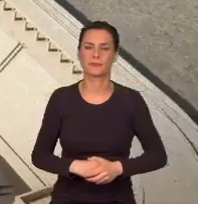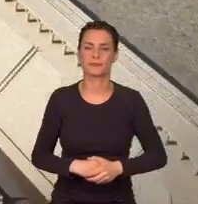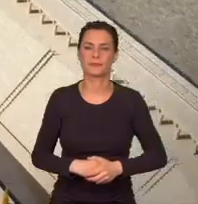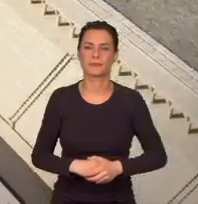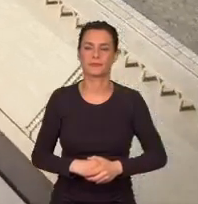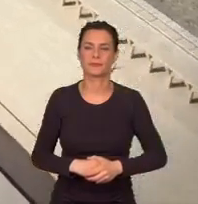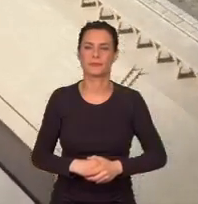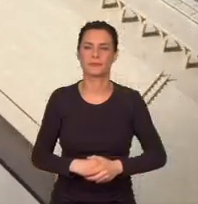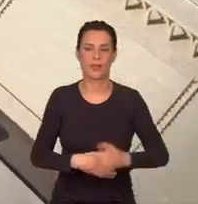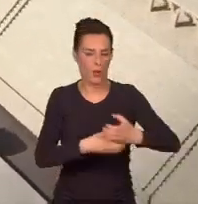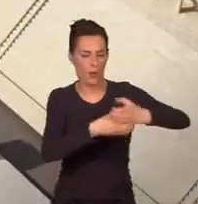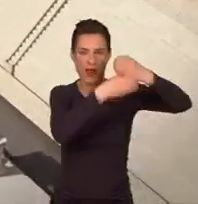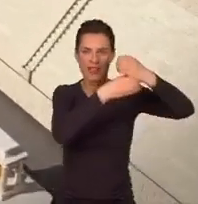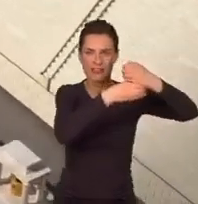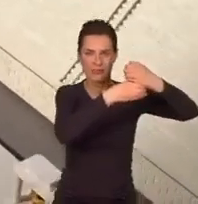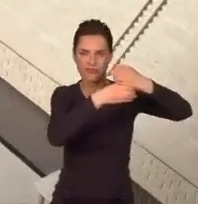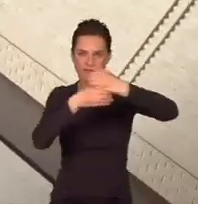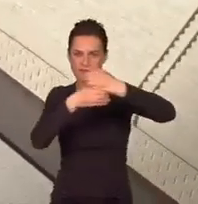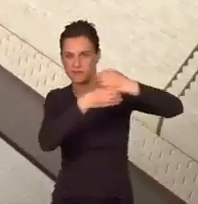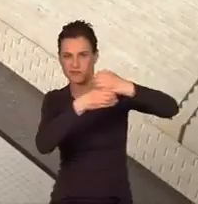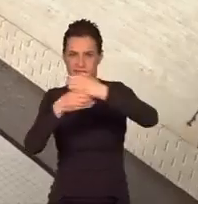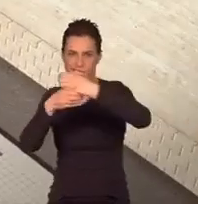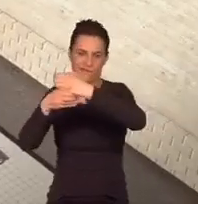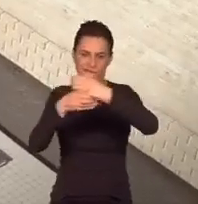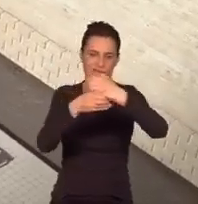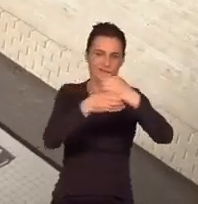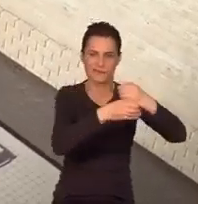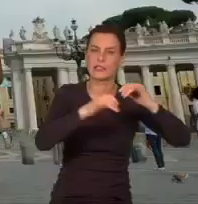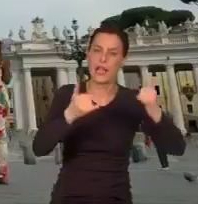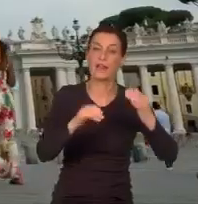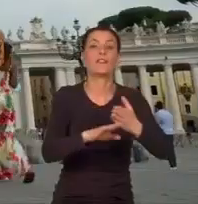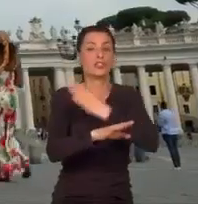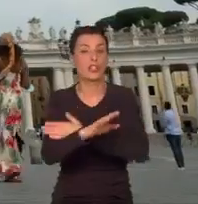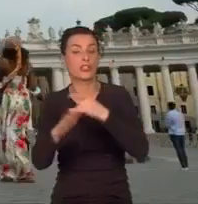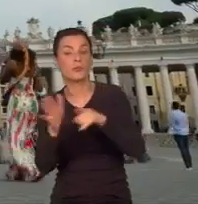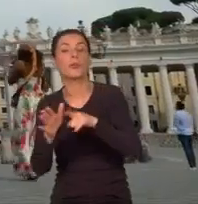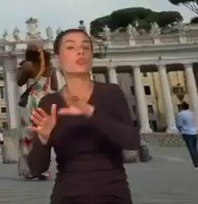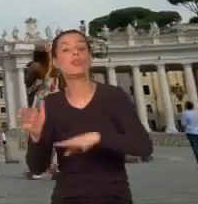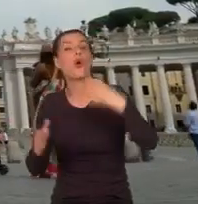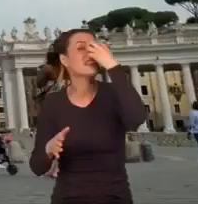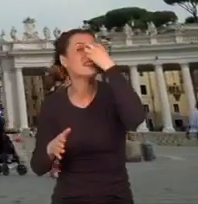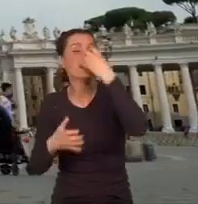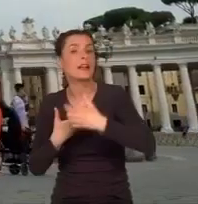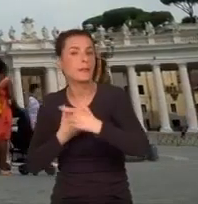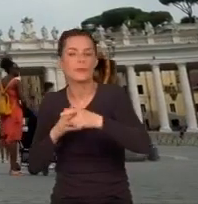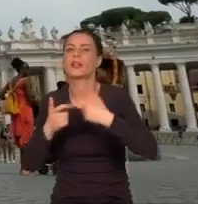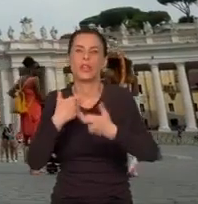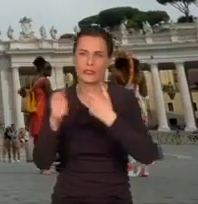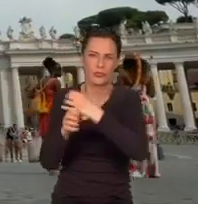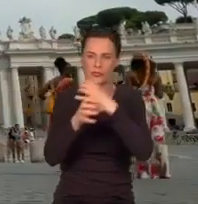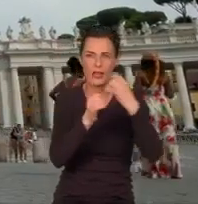Jak przesunąć ten ponad 300-tonowy monolit, wcześniej ustawiony na poziomie areny cyrku? Jak